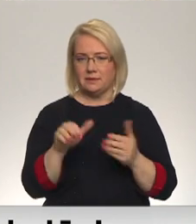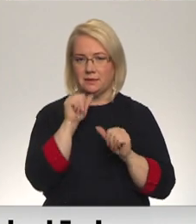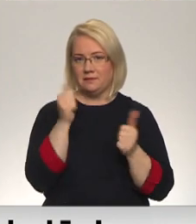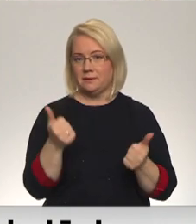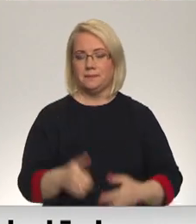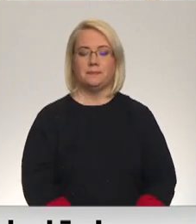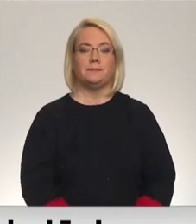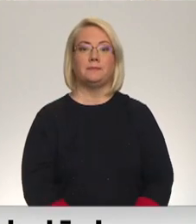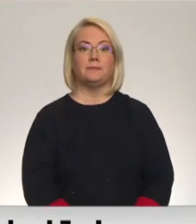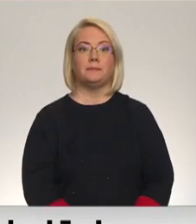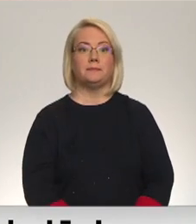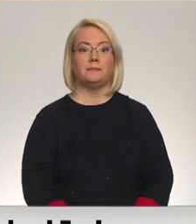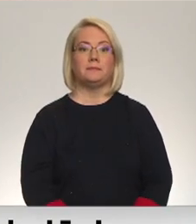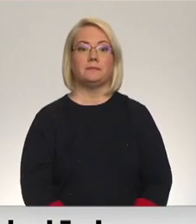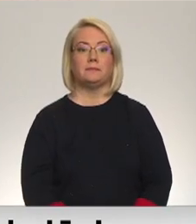Vitāna strate.